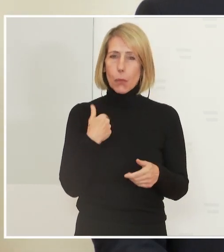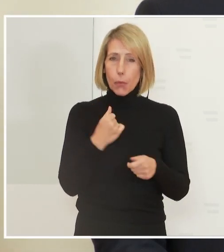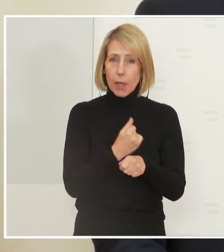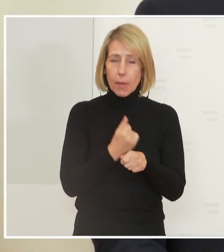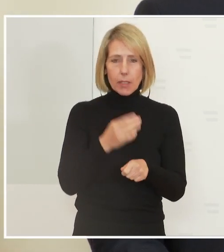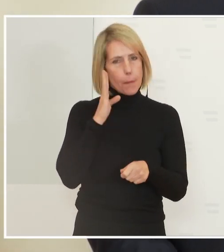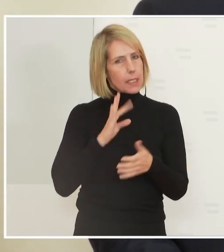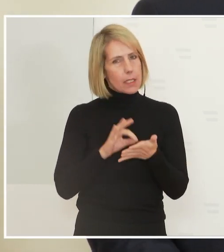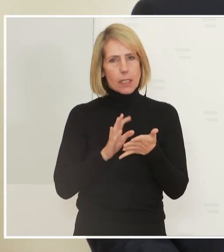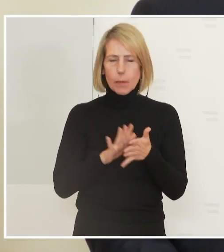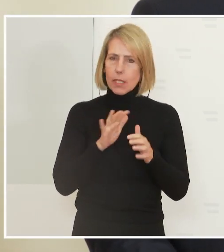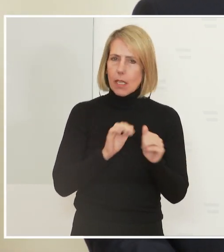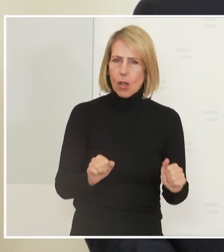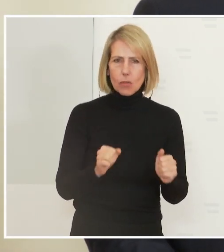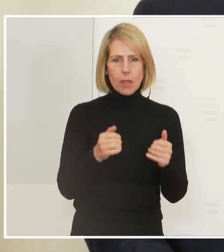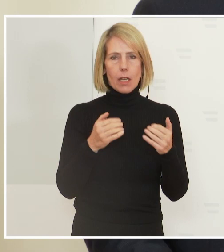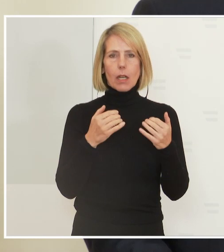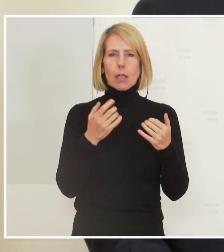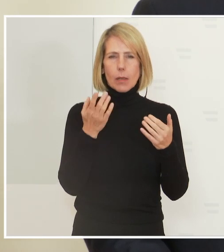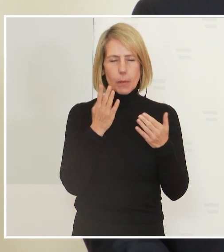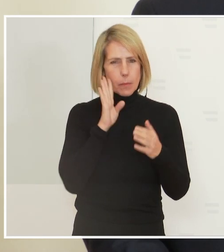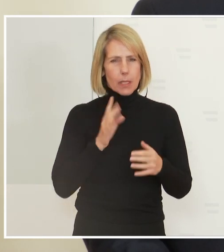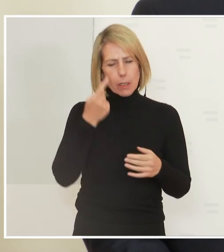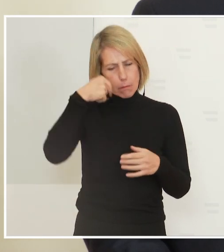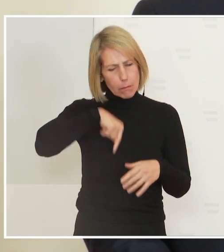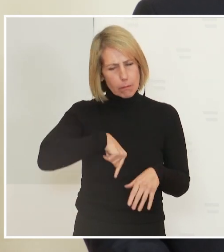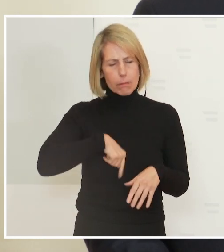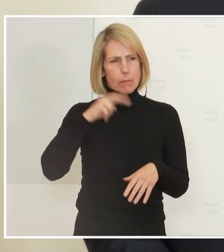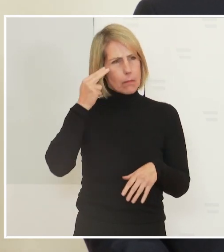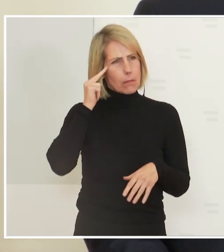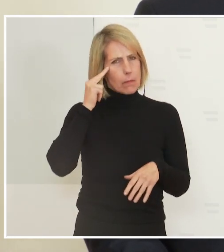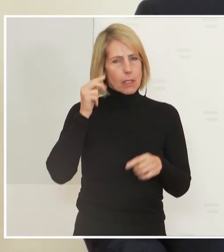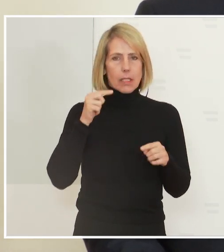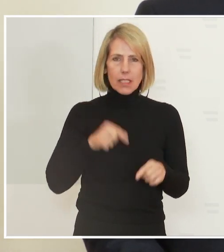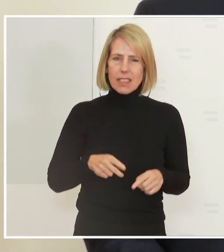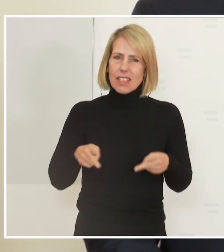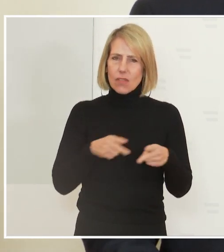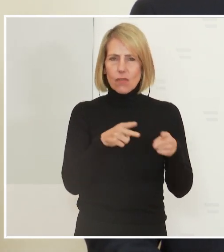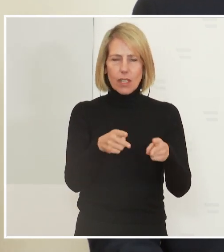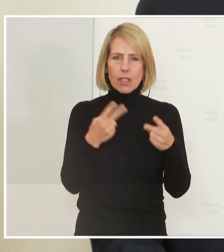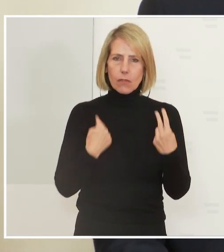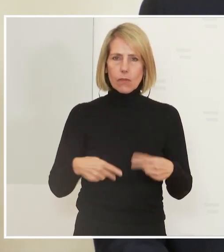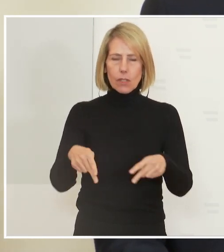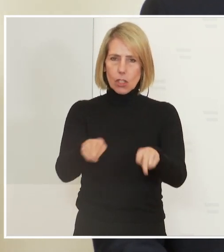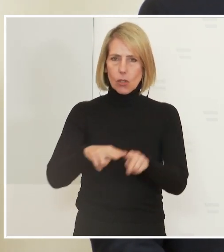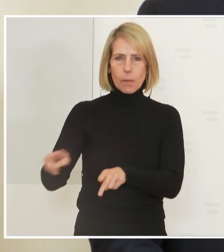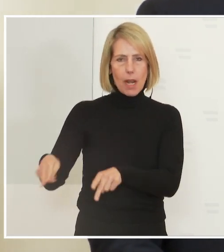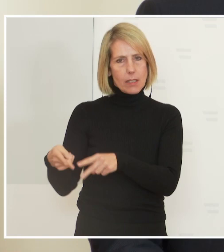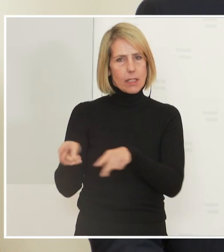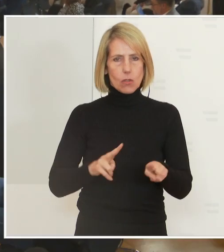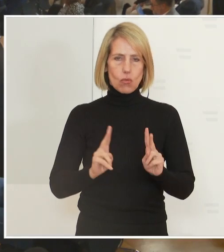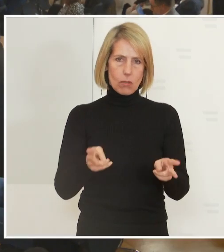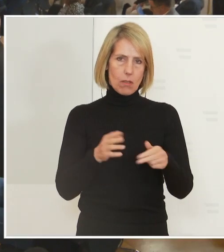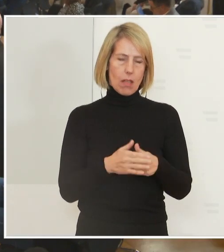Termin aus, gehen Sie in sich. Das ist der Weg, um die Welle zu brechen. Das ist der Weg, um in der Normalität zu bleiben. Danke.